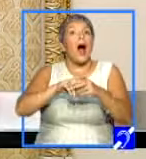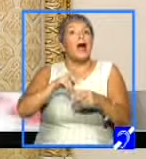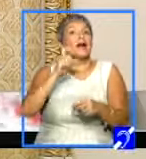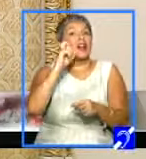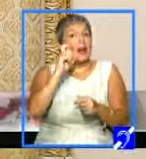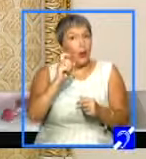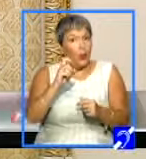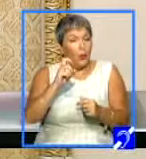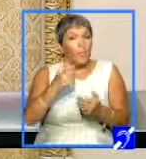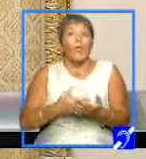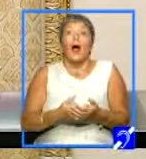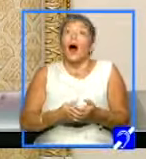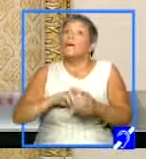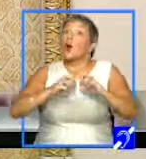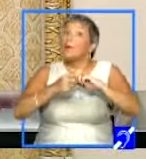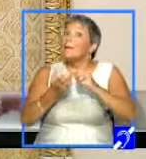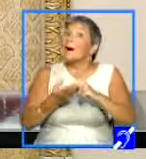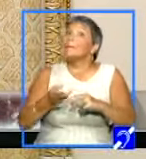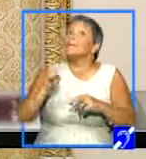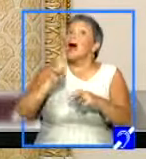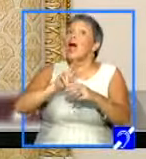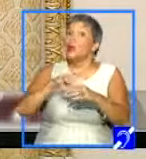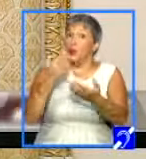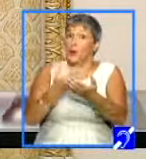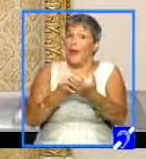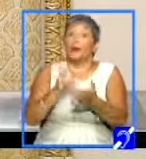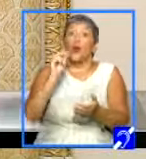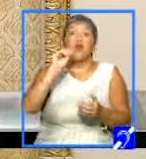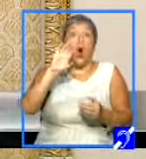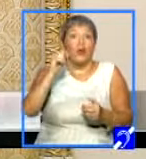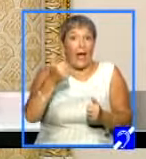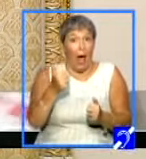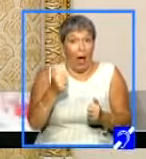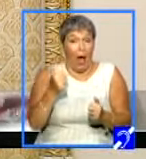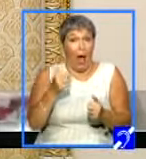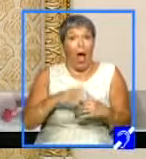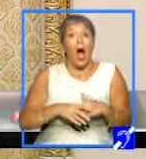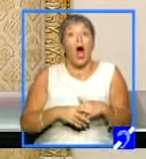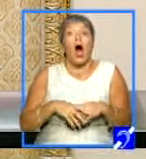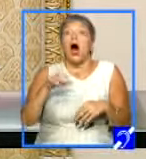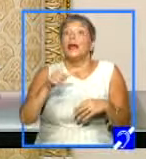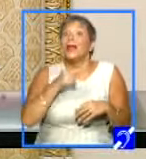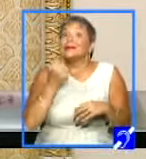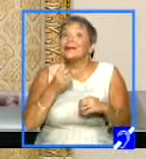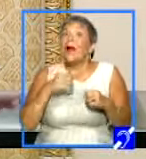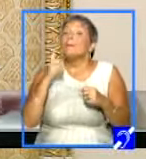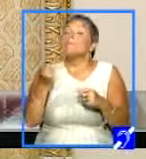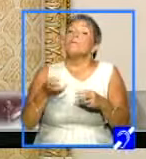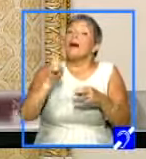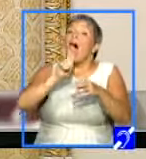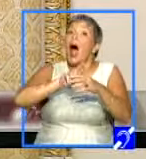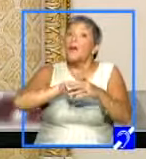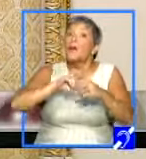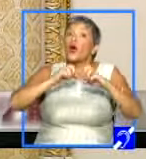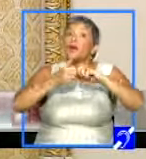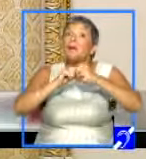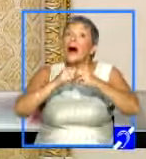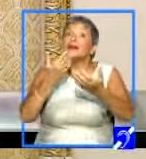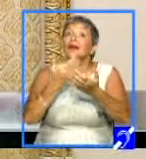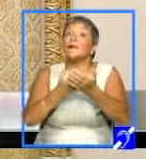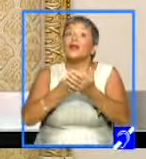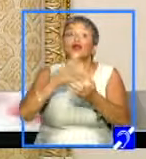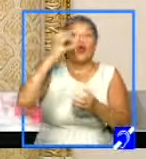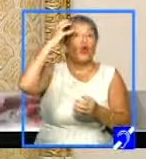mai problematică pentru primul ministru. Este din ce în ce mai problematică